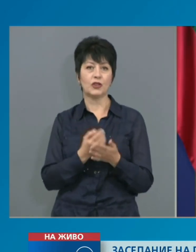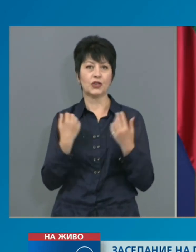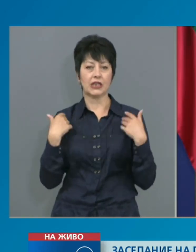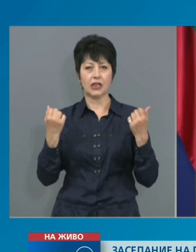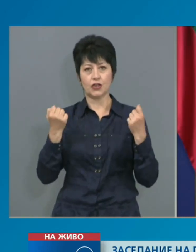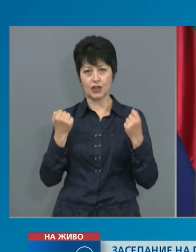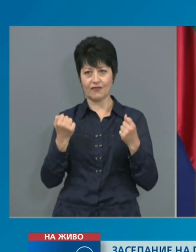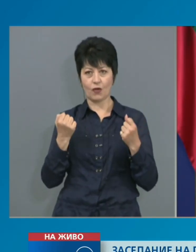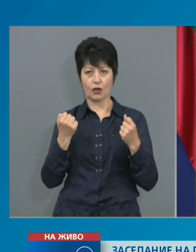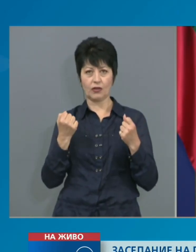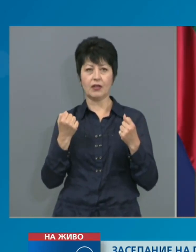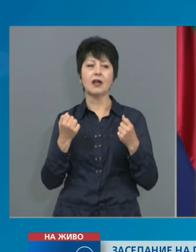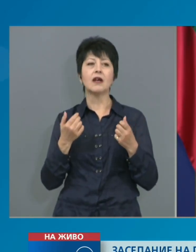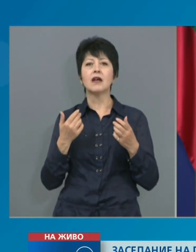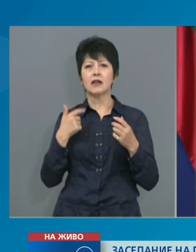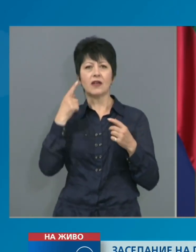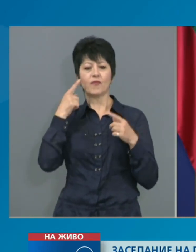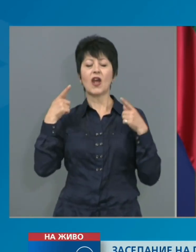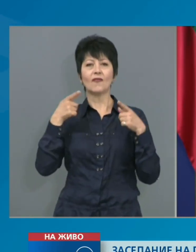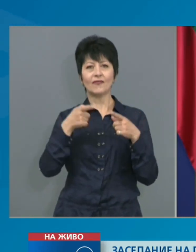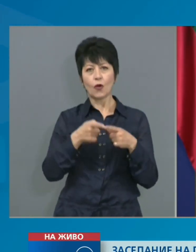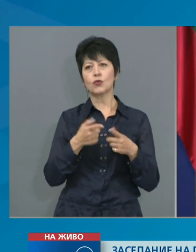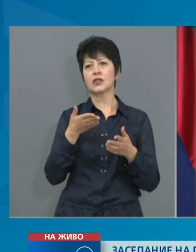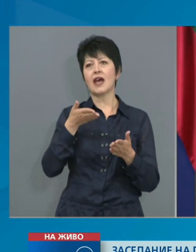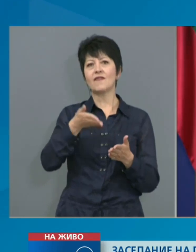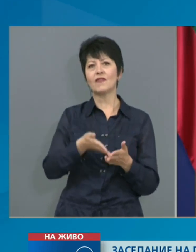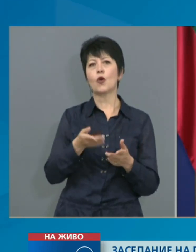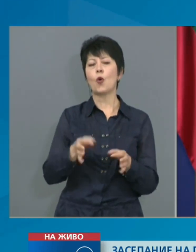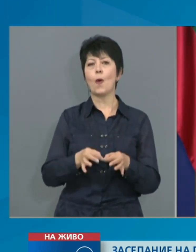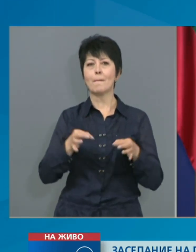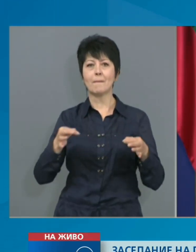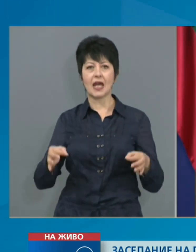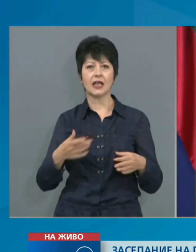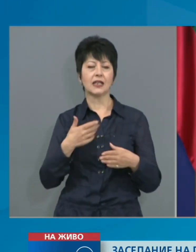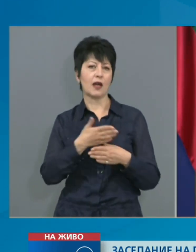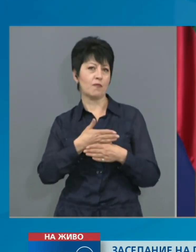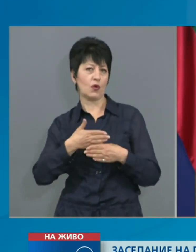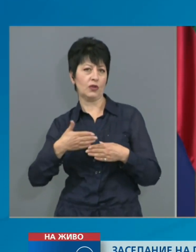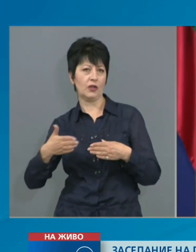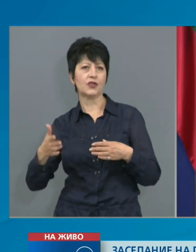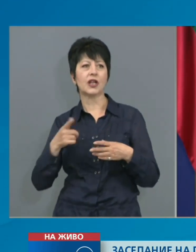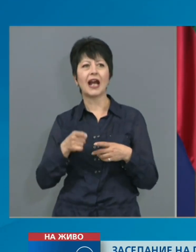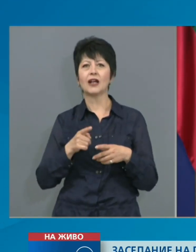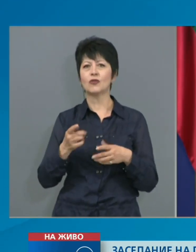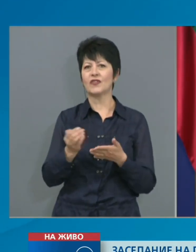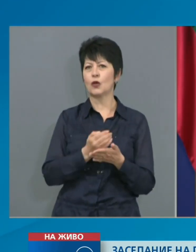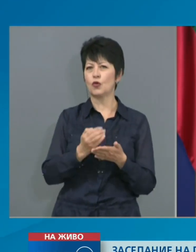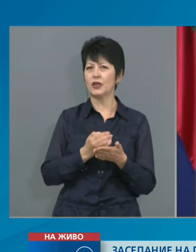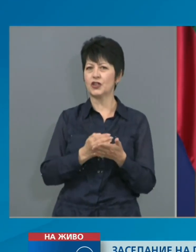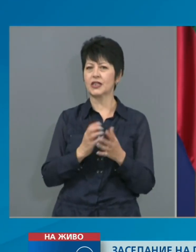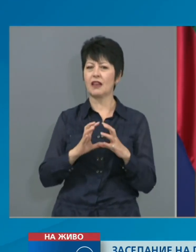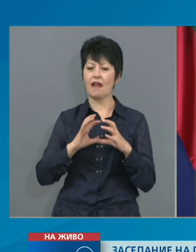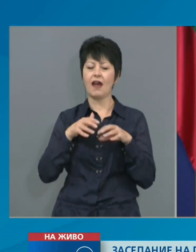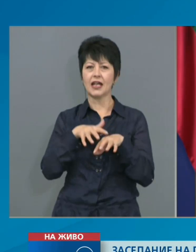мерките, които трябва да продължат както в социално-економическата сфера, така и с правомощите на